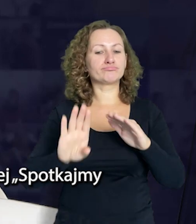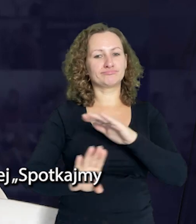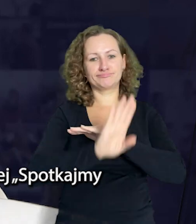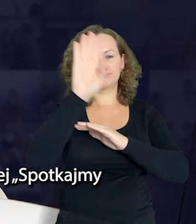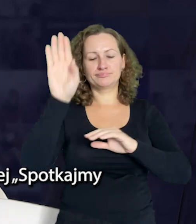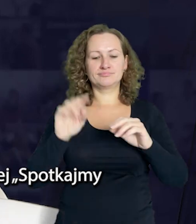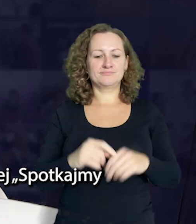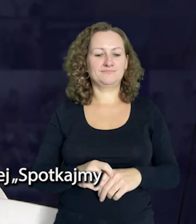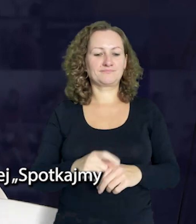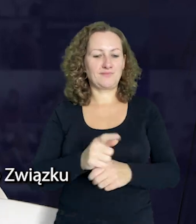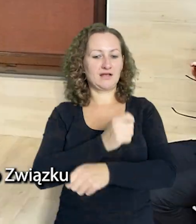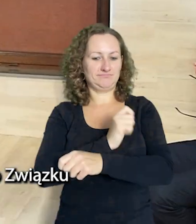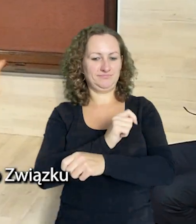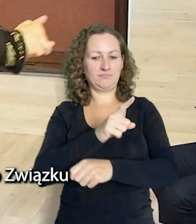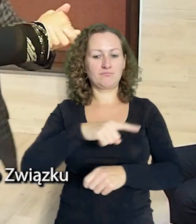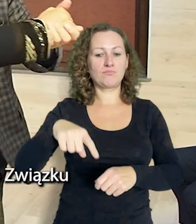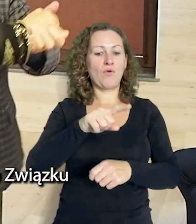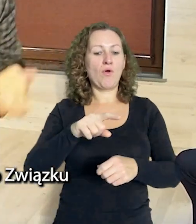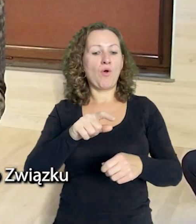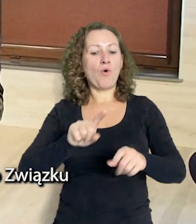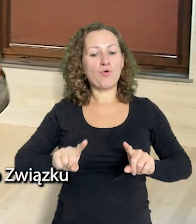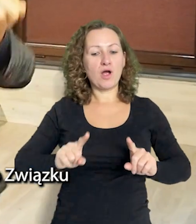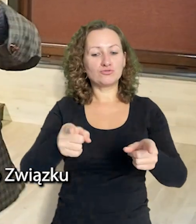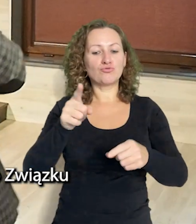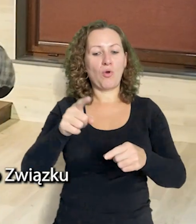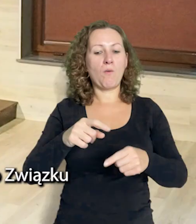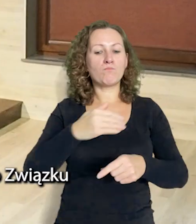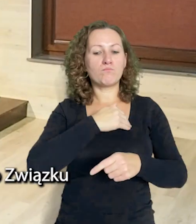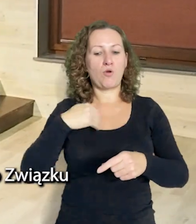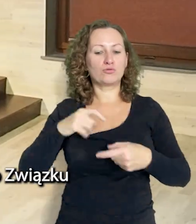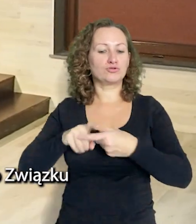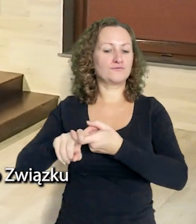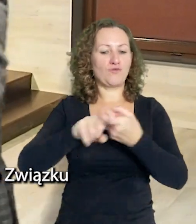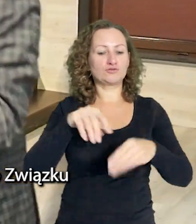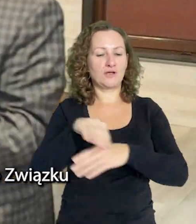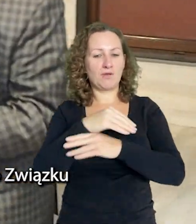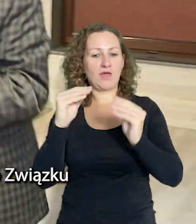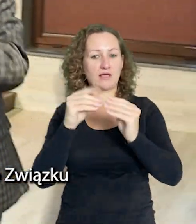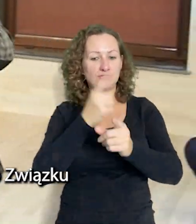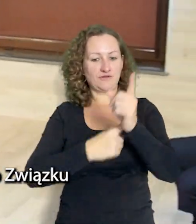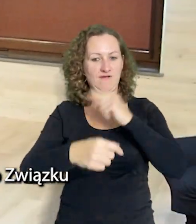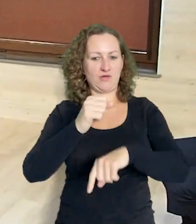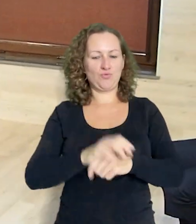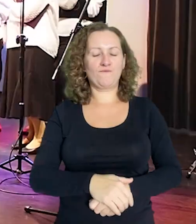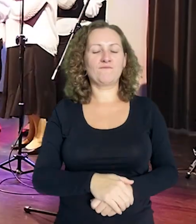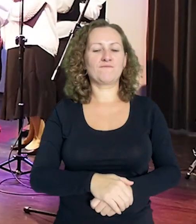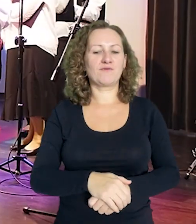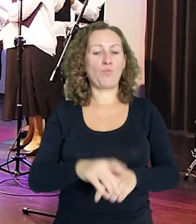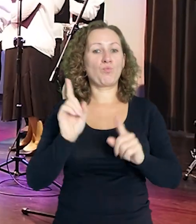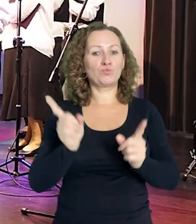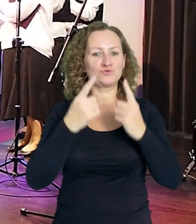Twórczości Artystycznej Spotkajmy się zorganizowanego przez Starogardzki Oddział Polskiego Związku Emerytów, Rencistów i Inwalidów.